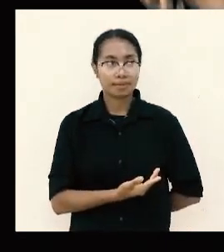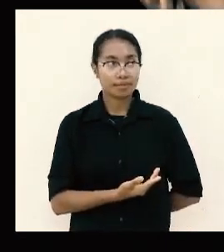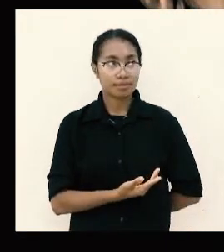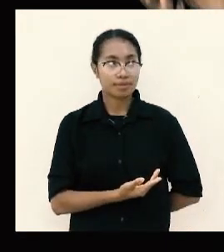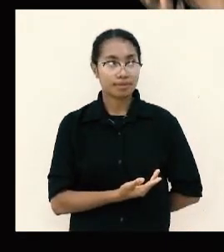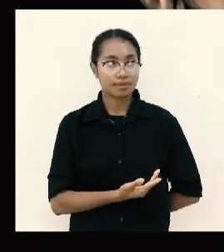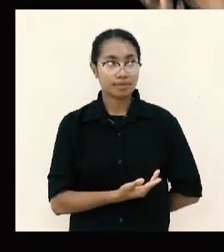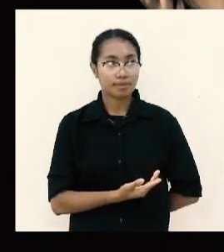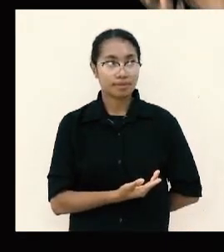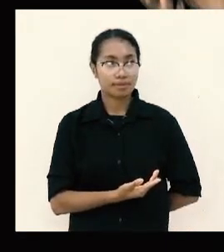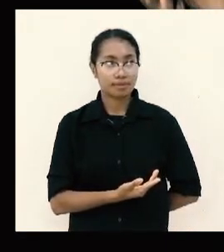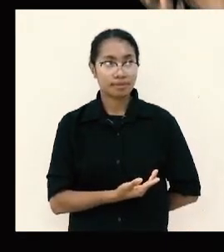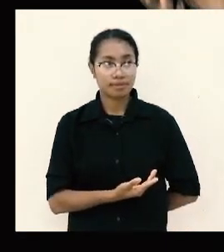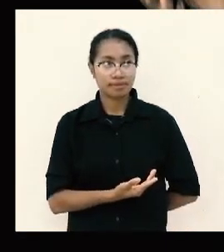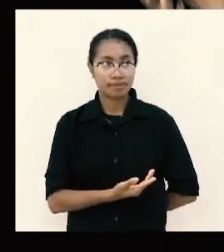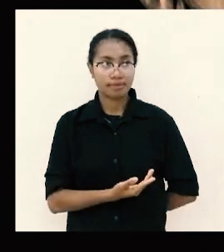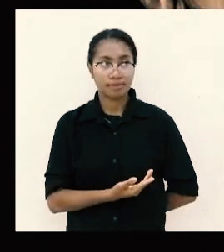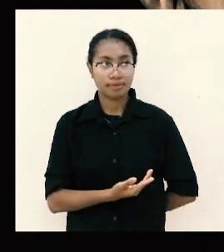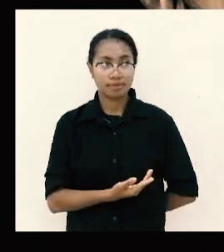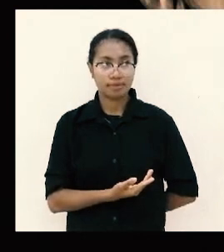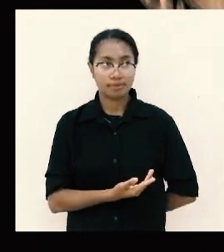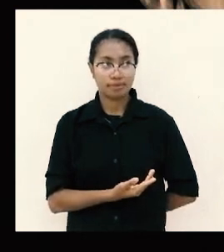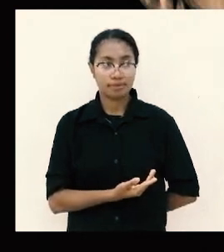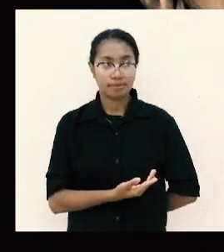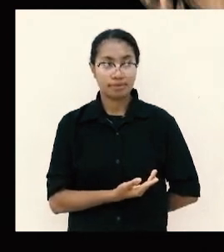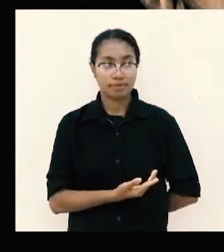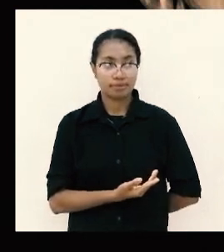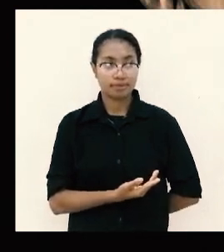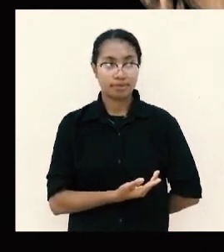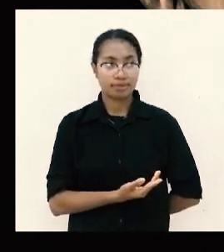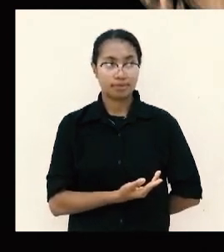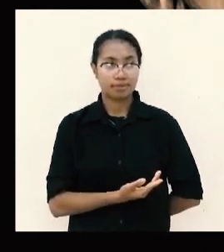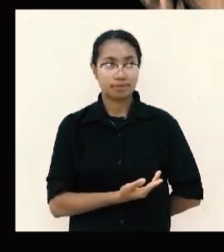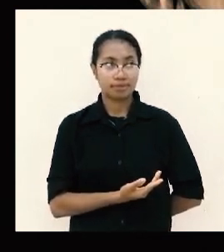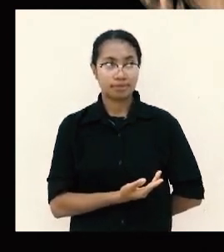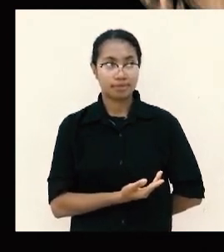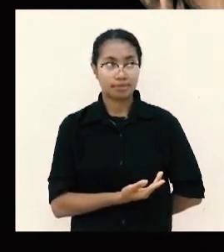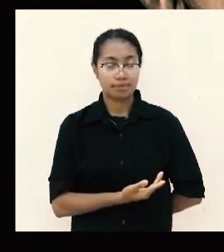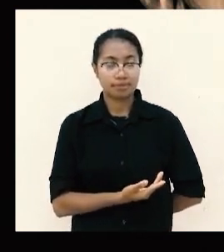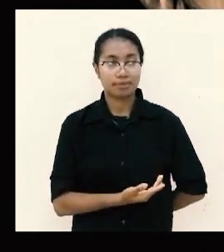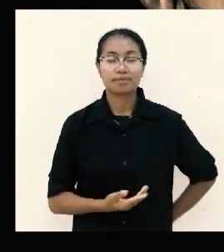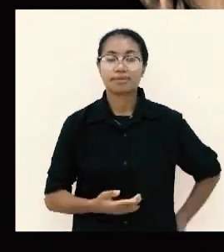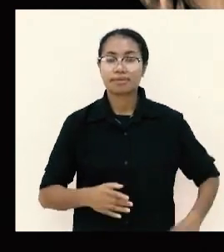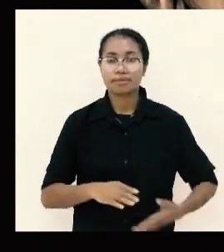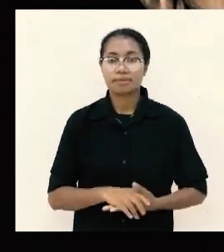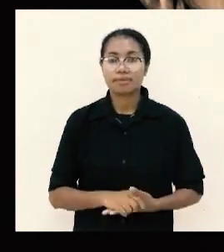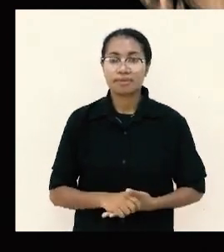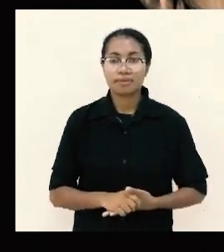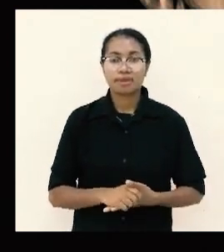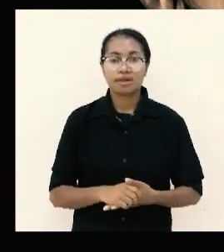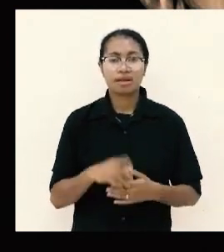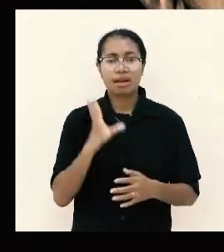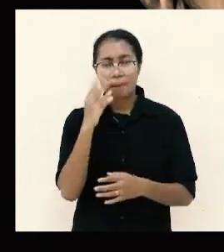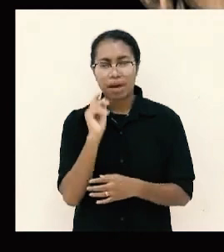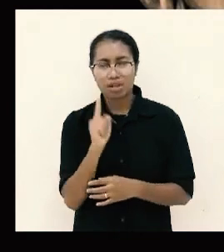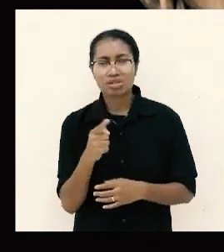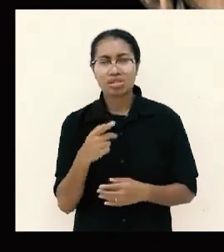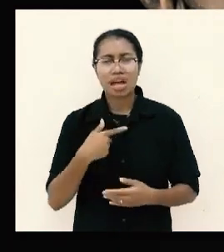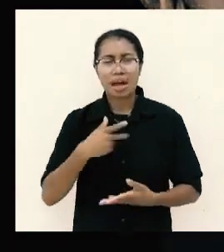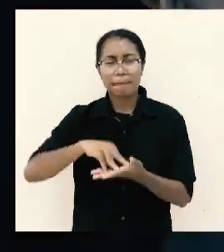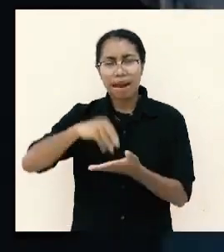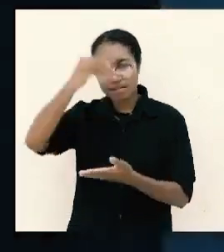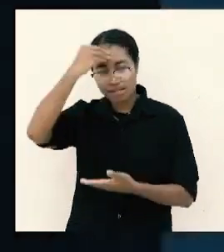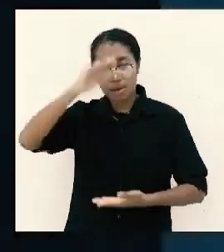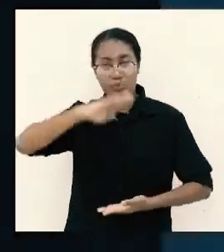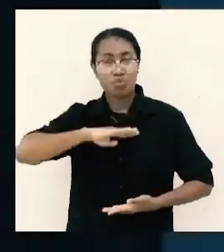keadaan segala keadaan bukan karena dia tapi kekuatan dari Tuhan karena begitu dia katakan saya belajar puas